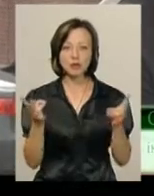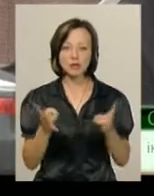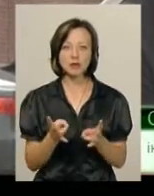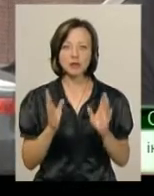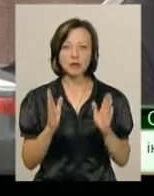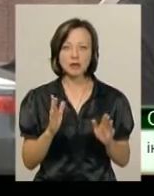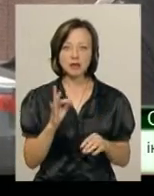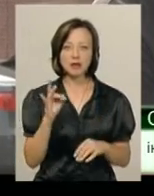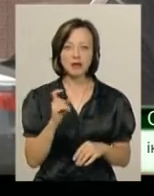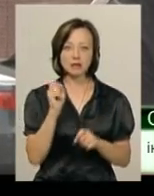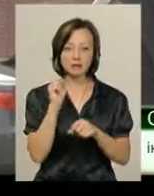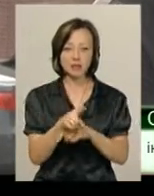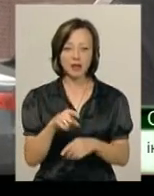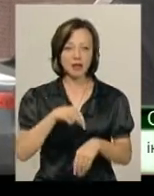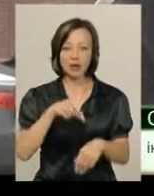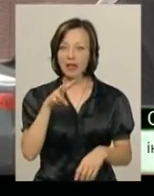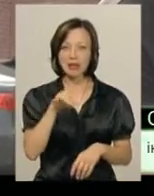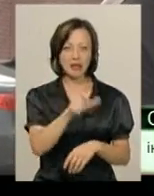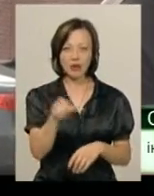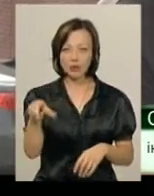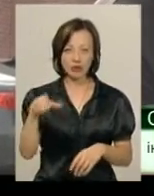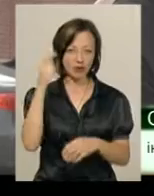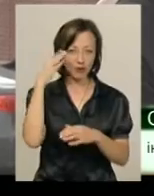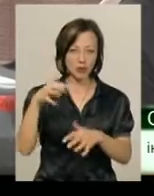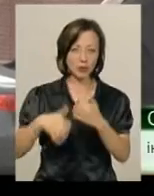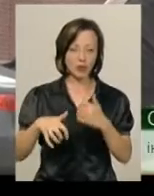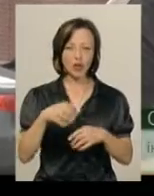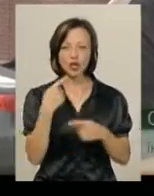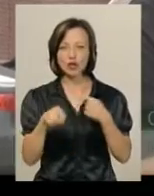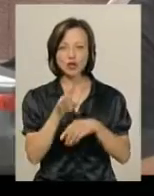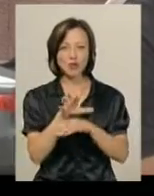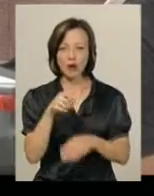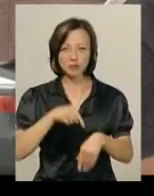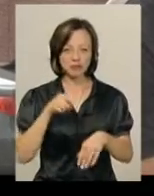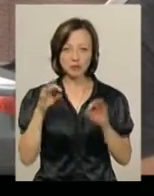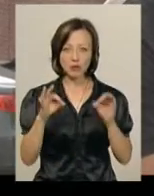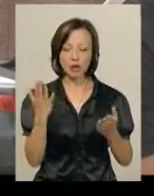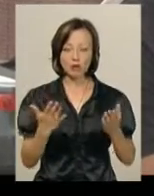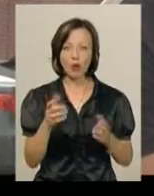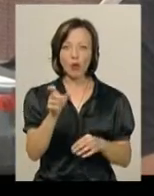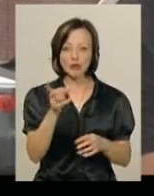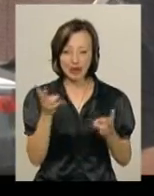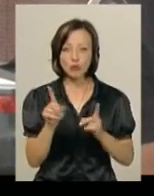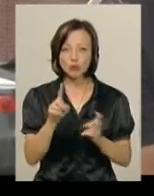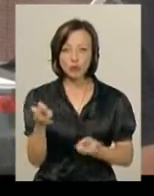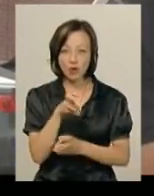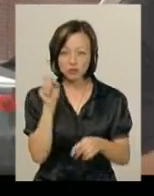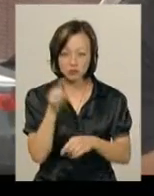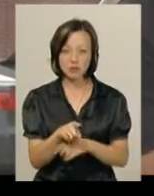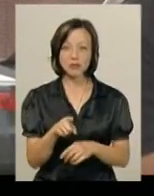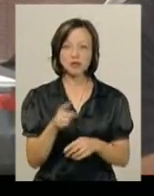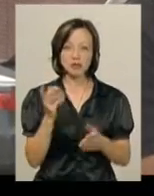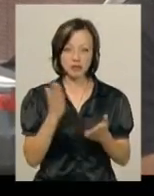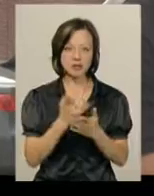гра з апортом. Не реагує ні на людей інших, не реагує на інших собак. Якщо є об'єкт, який потрібно шукати, якщо є